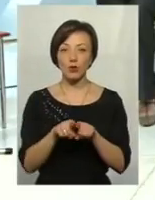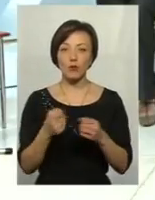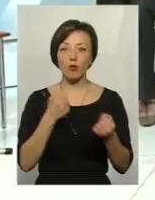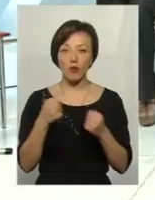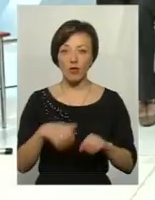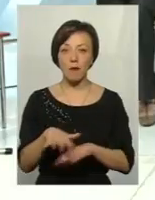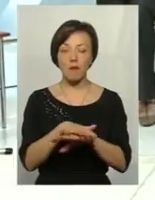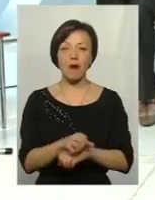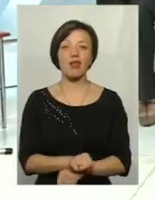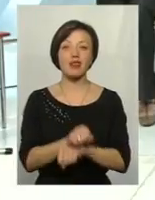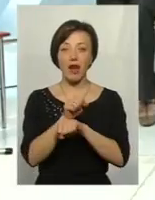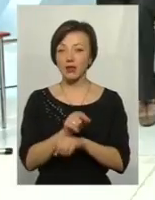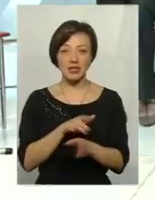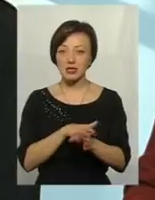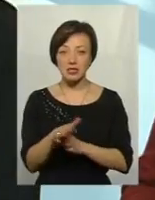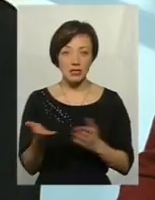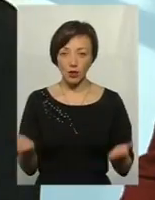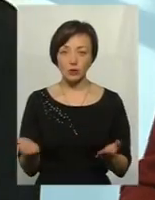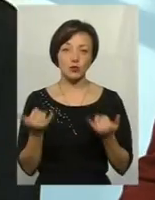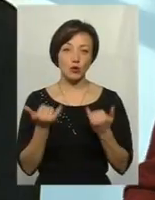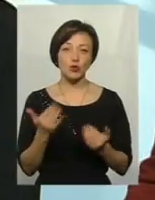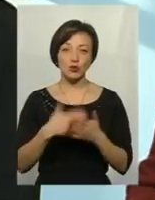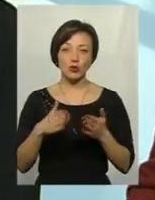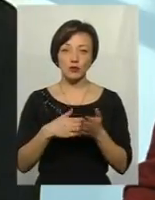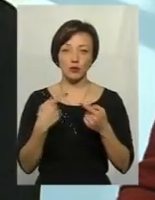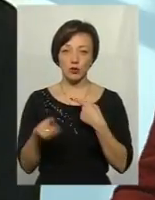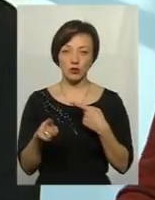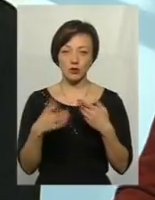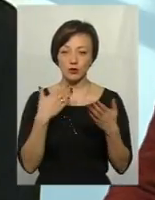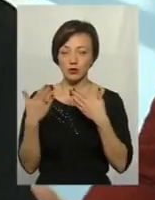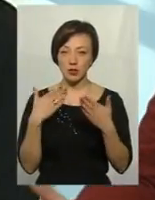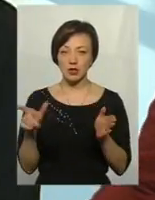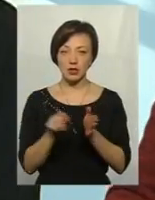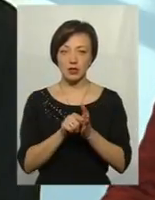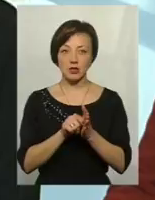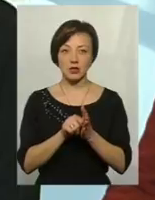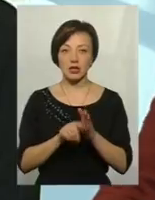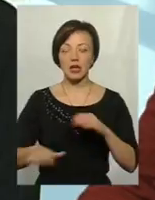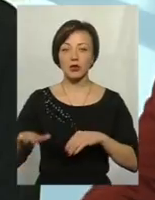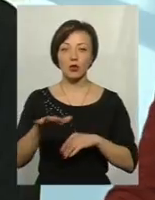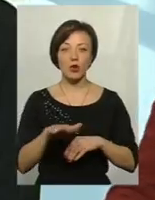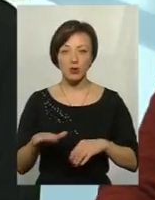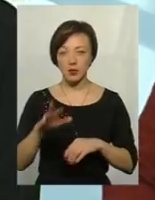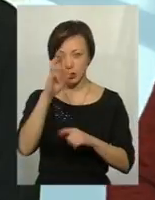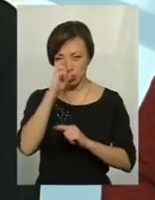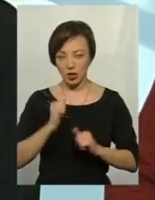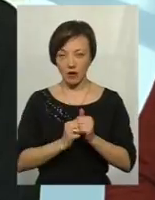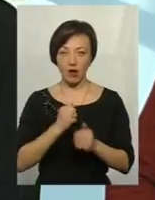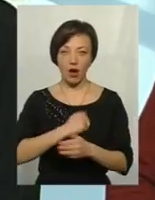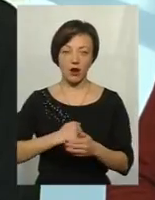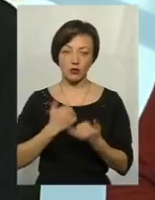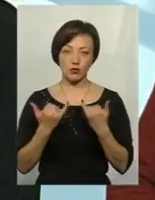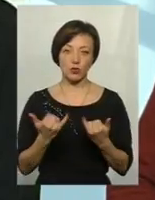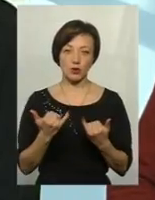боровся Майдан і чого не здійснилося, ми б сьогодні зовсім по-іншому ввели стосунки з тими територіями і з державою агресою, яка